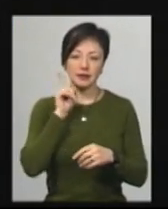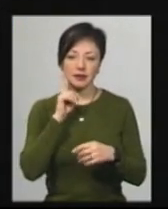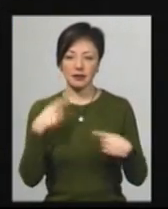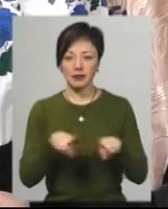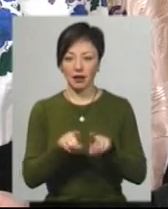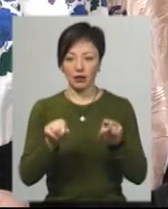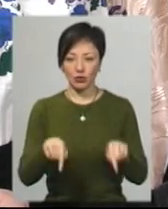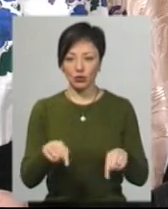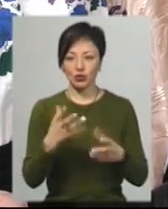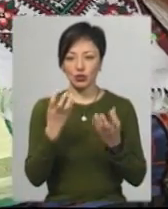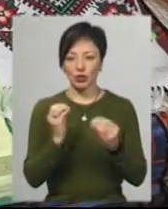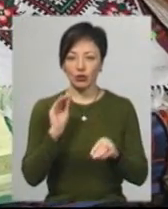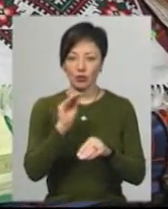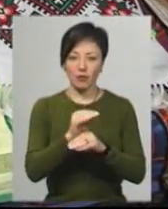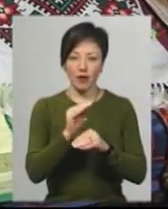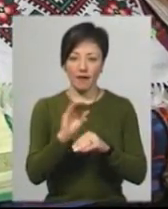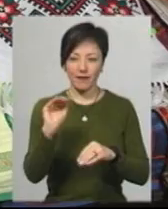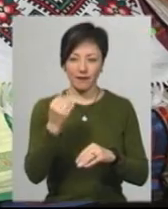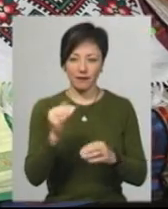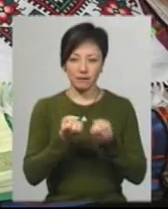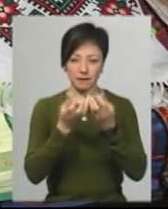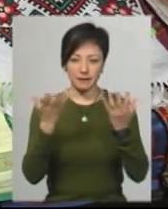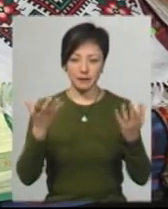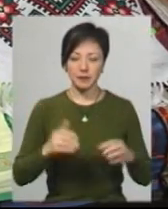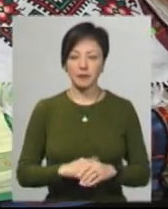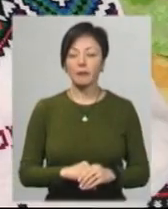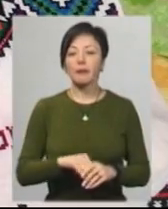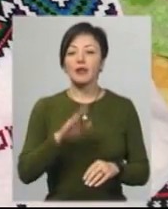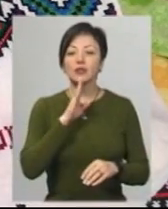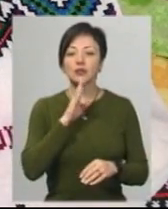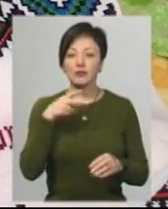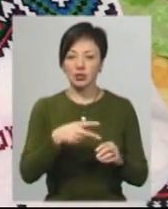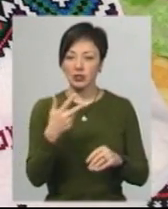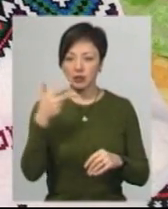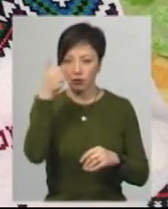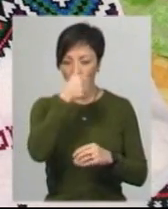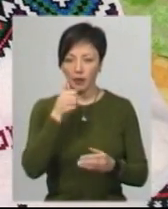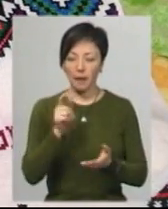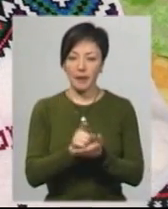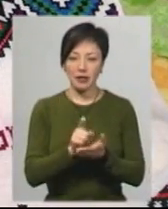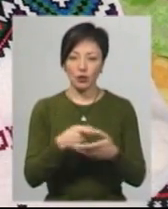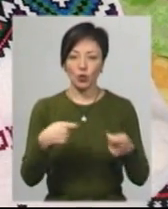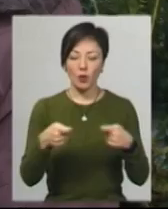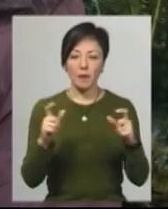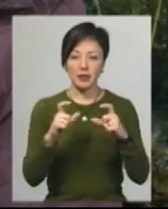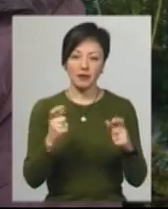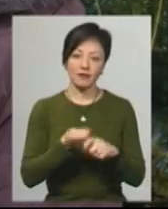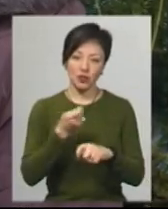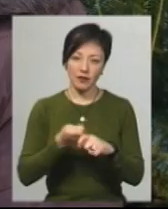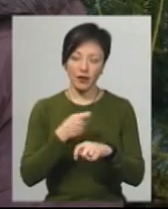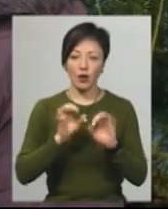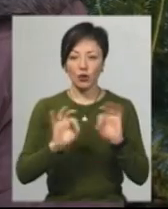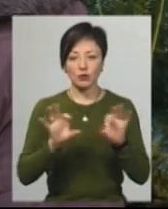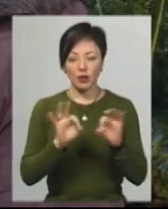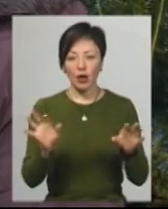як отут. А тут ще сиренєвий додавлений. Ніна Жук з 2003 року на пенсії. Відтоді торгує в місцевій крамниці і має можливість вишивати. Жінка